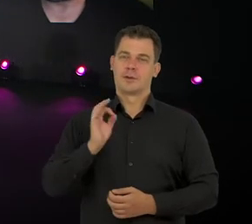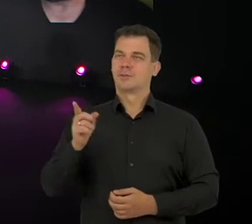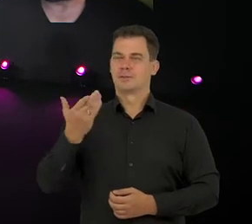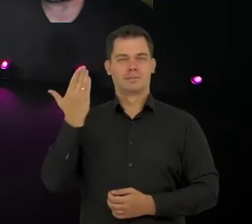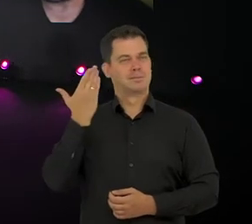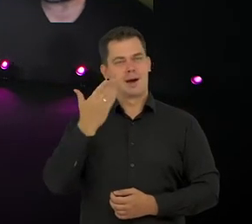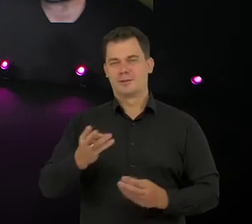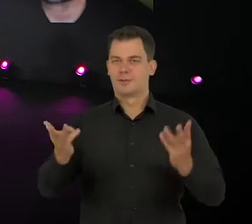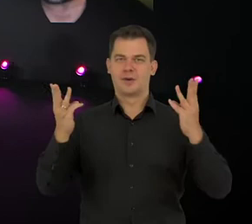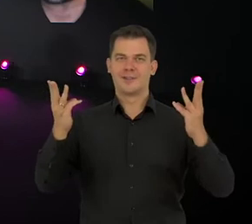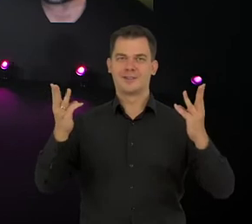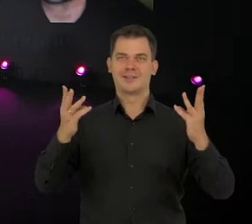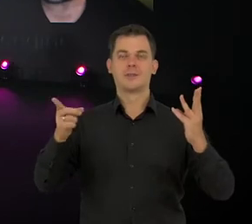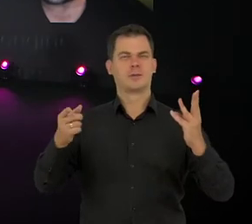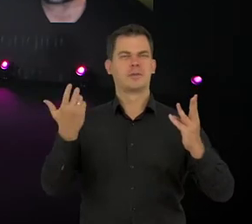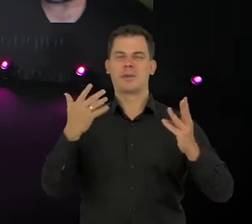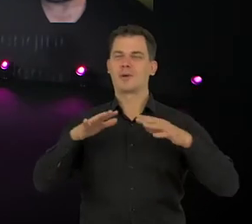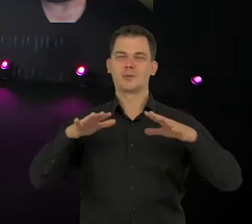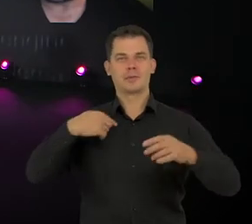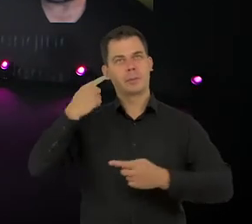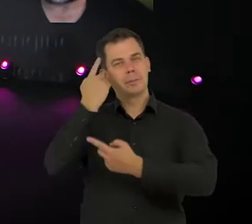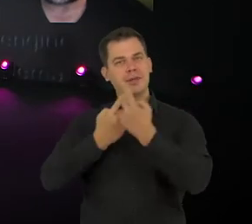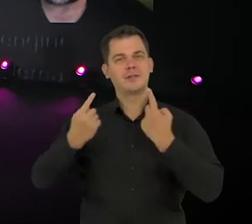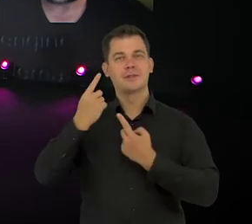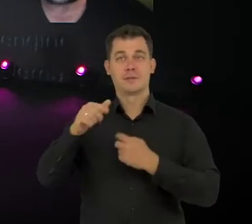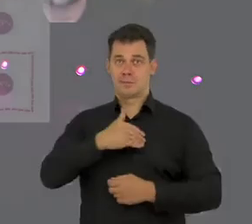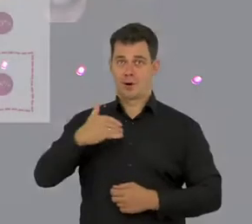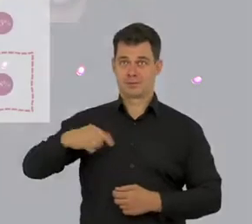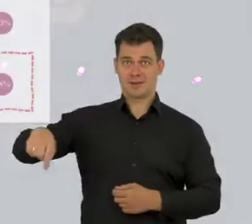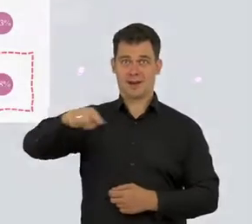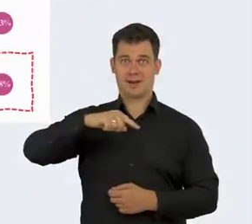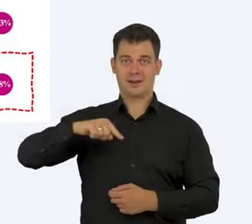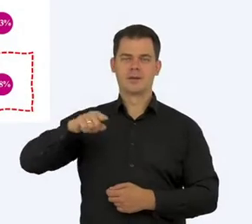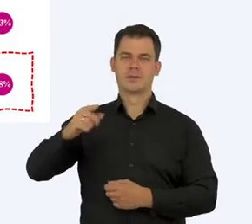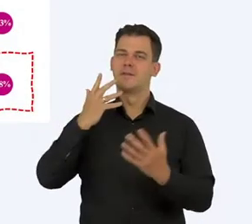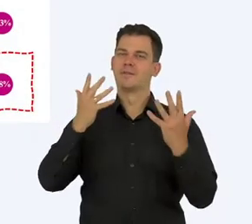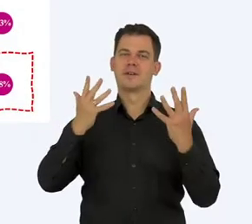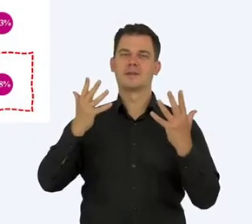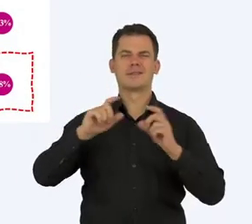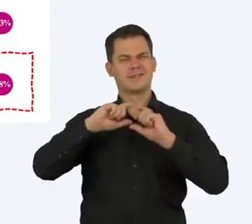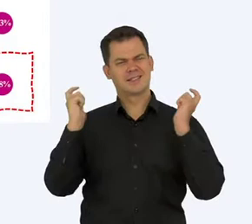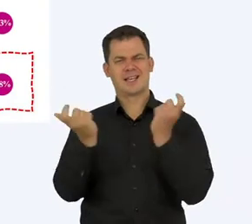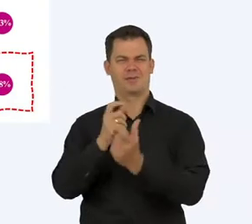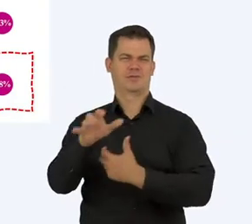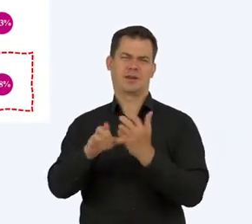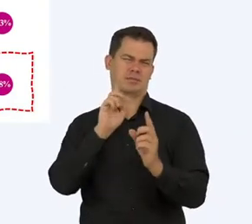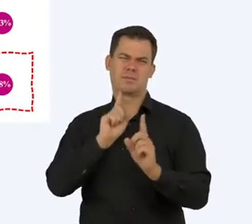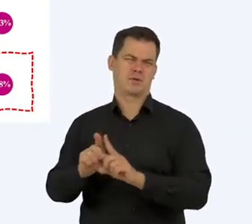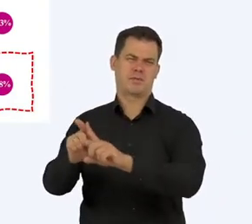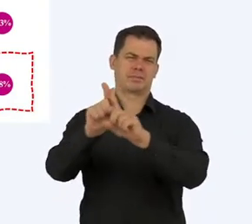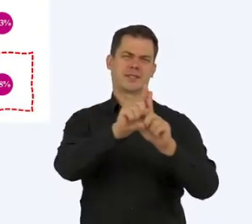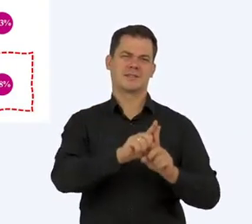Dobrze, no to to jest bardzo ważne, ponieważ my mamy duże myślenie, że w Polsce to jest charakterystyczne, ale też na całym świecie